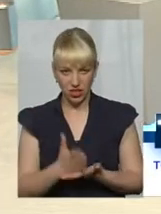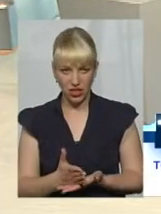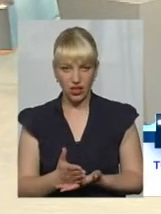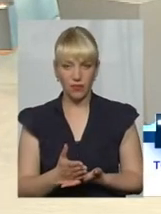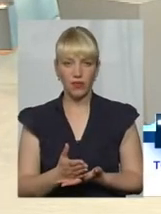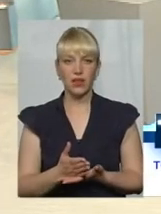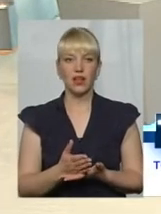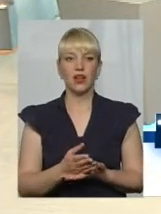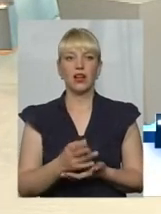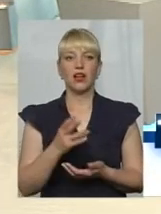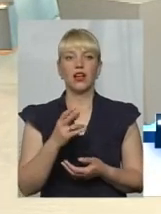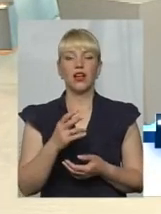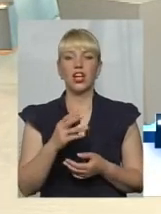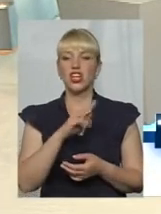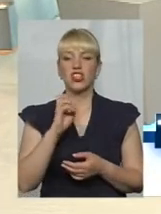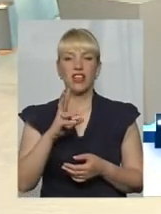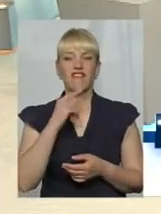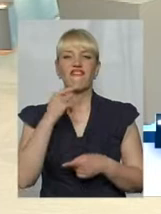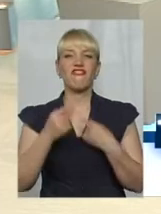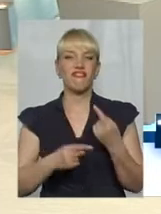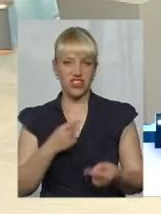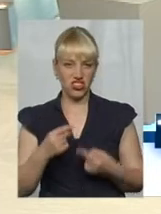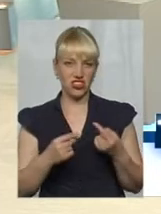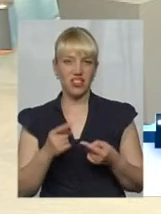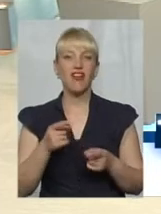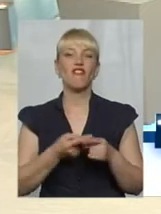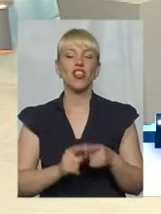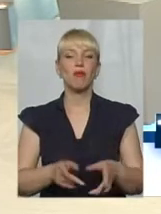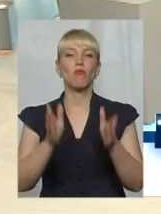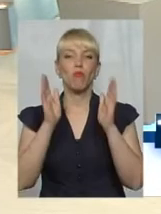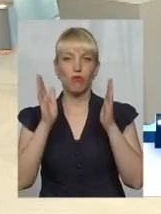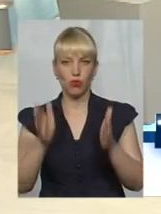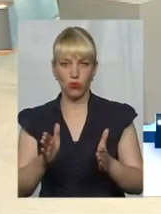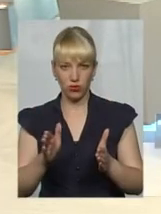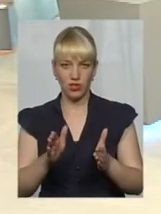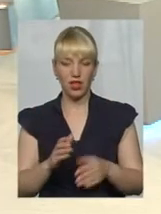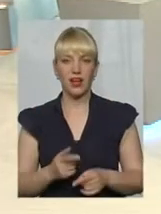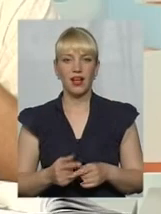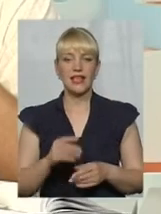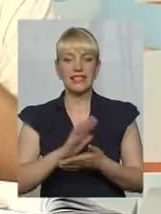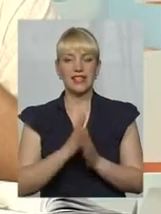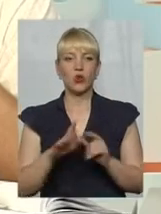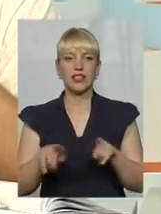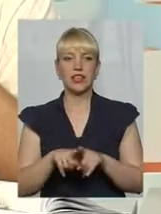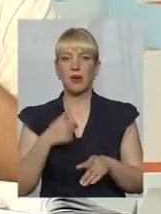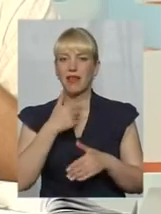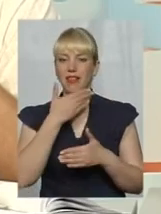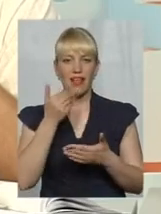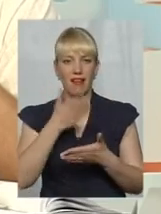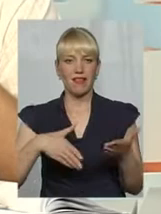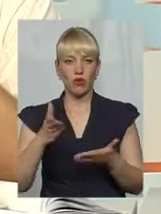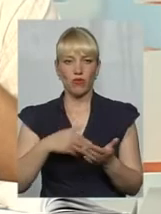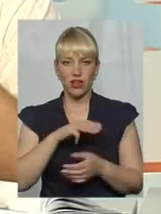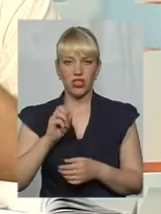ЖЕКІ вони вічні, ЖЕКІ вони будуть. Ситуація така, що ми не ліквідовували ЖЕКІ.